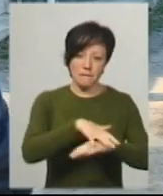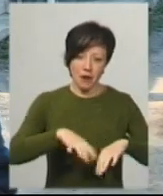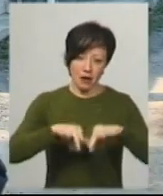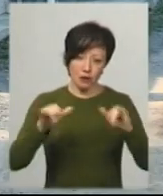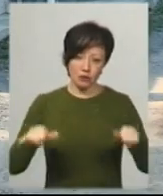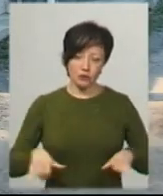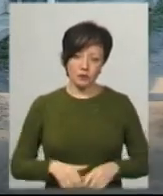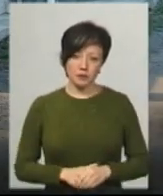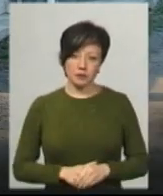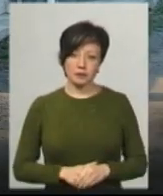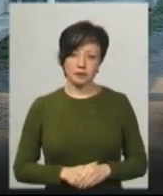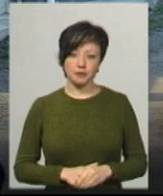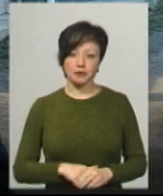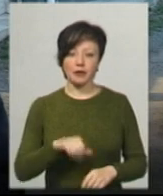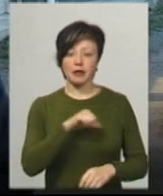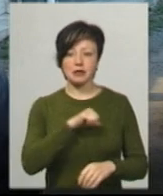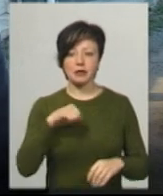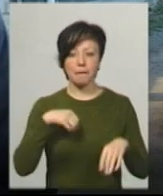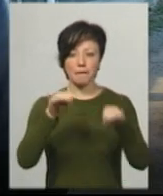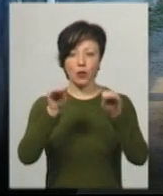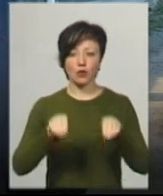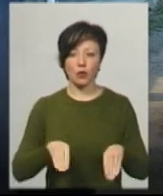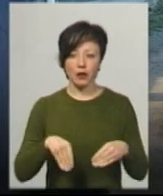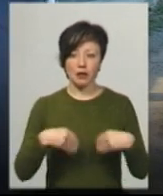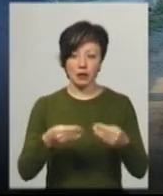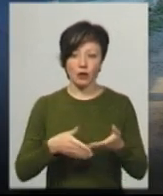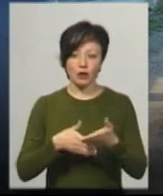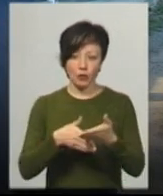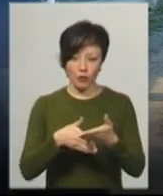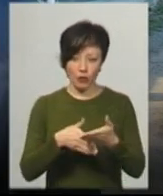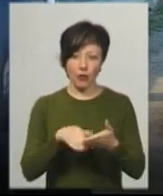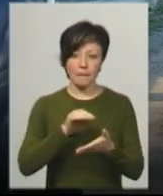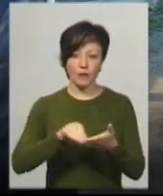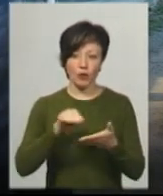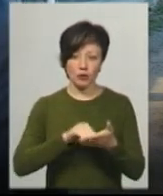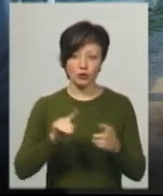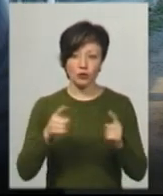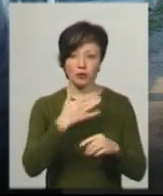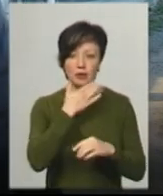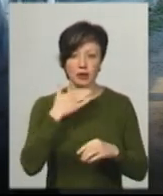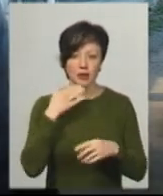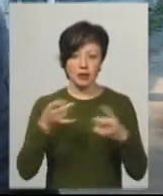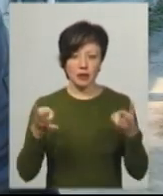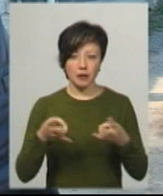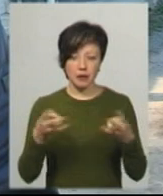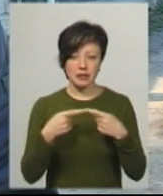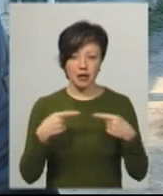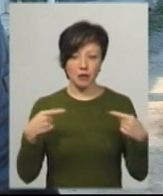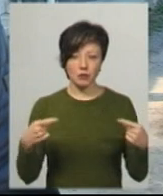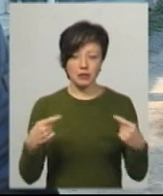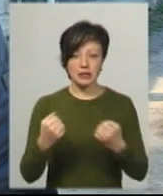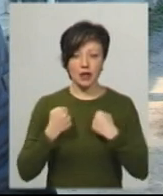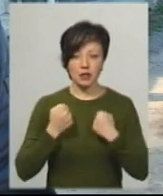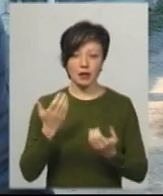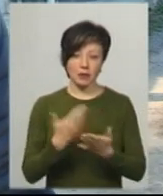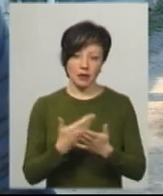протокол надання допомоги нам прописує те, що тут дуже багато треба засобів захисту.